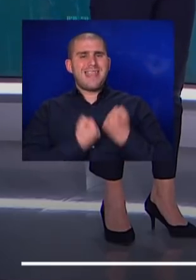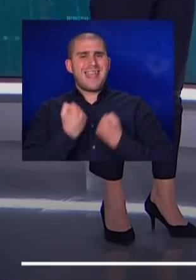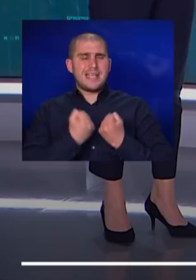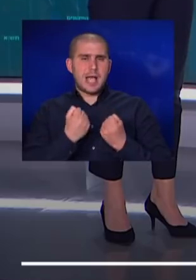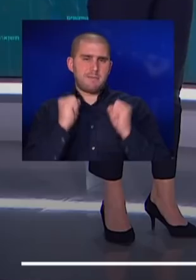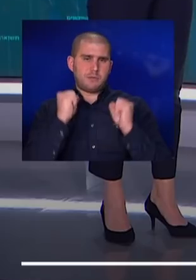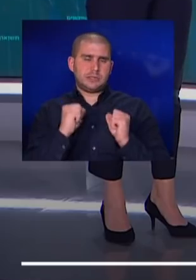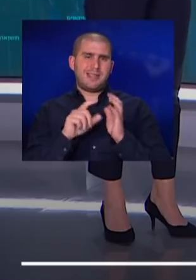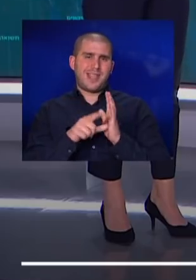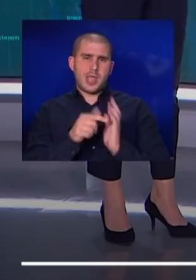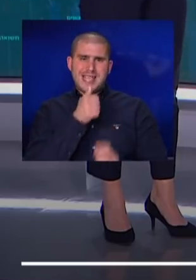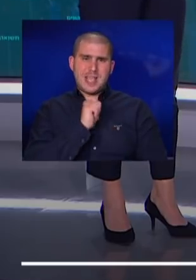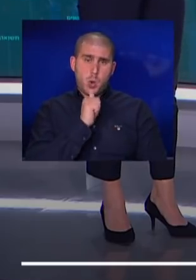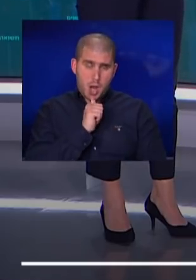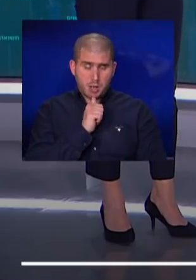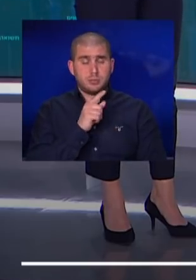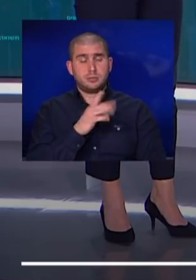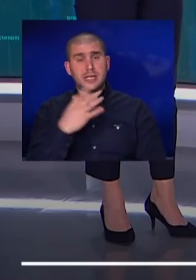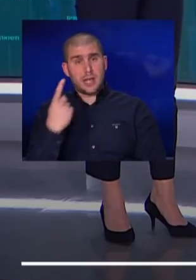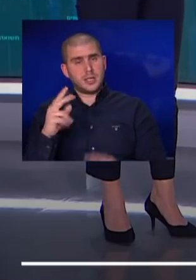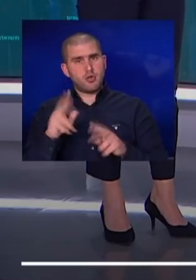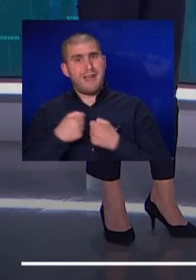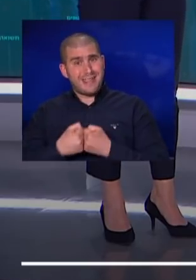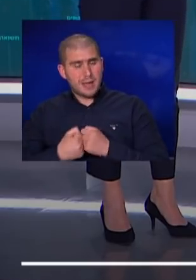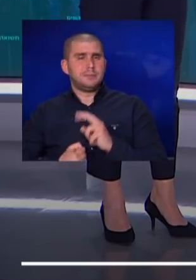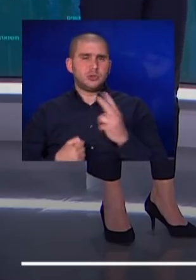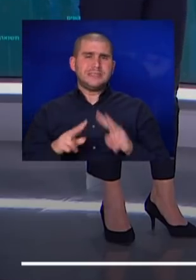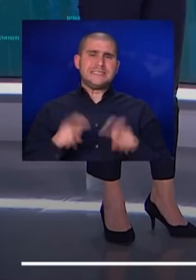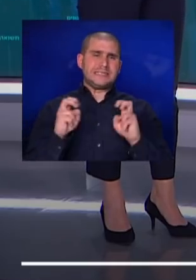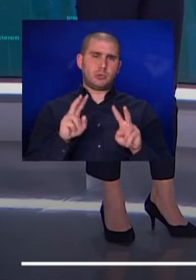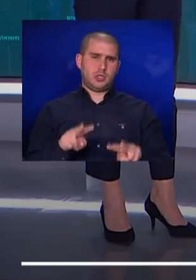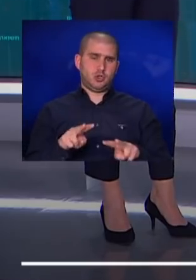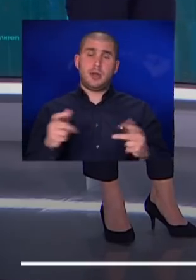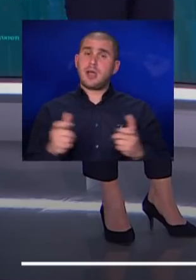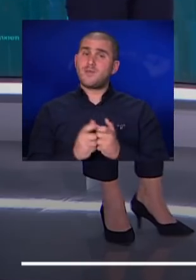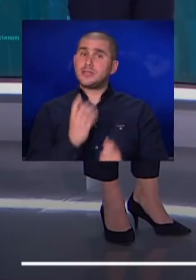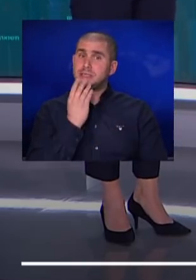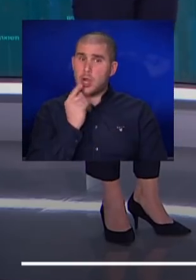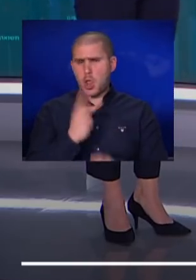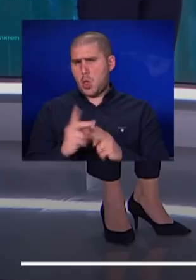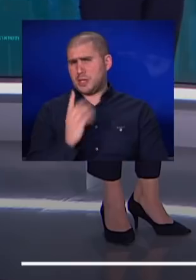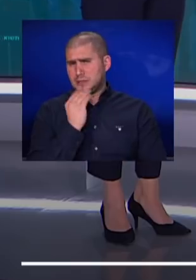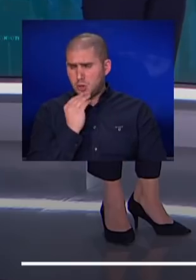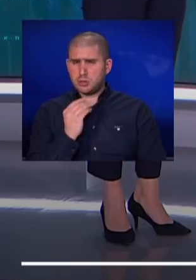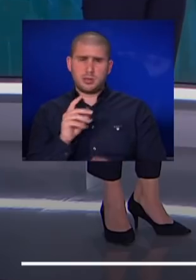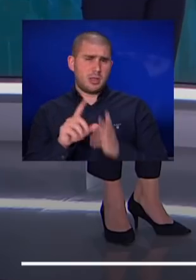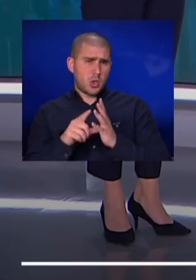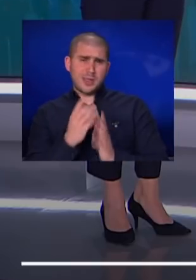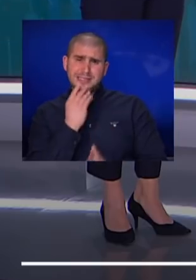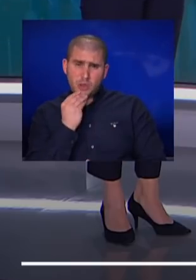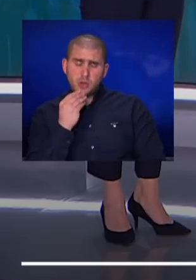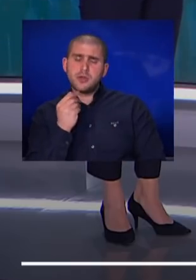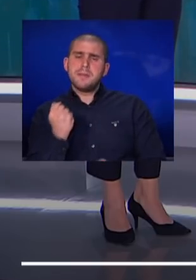טכנולוגיות ירוקות. ולמעשה, מצד אחד יש פה אתגר, מצד שיש הזדמנות. חברות ישראליות, ולא רק ישראליות, חברות טכנולוגיות ישראליות